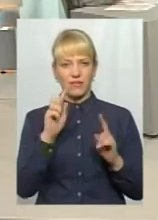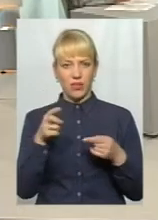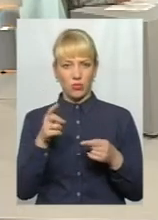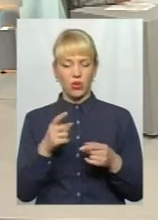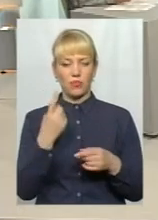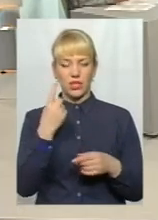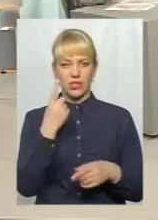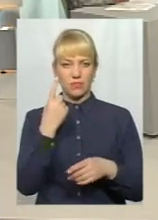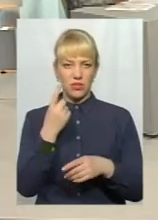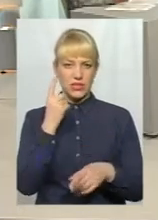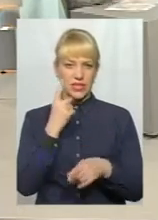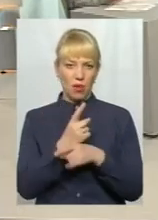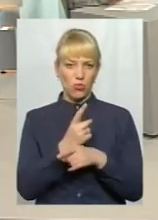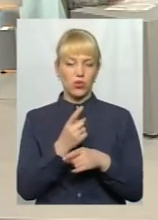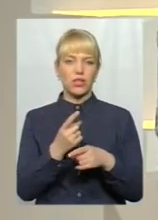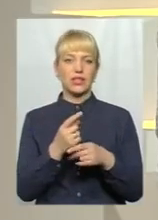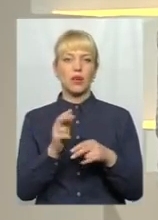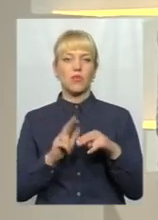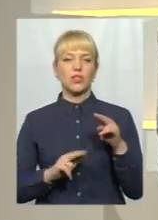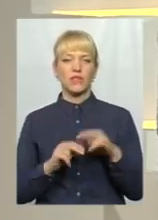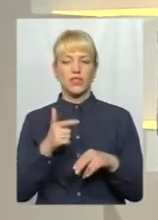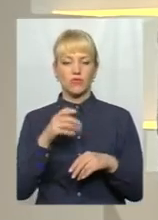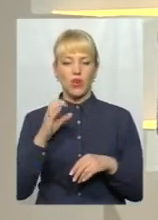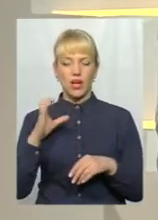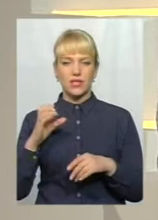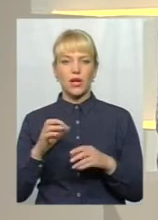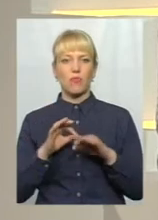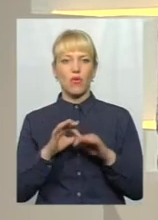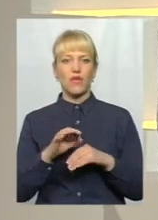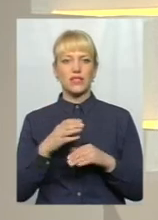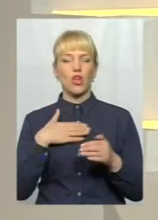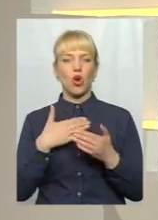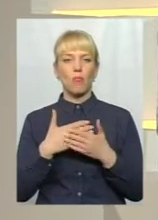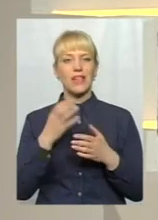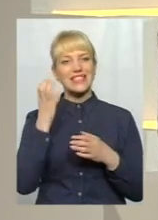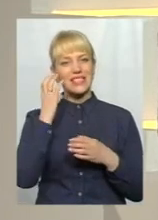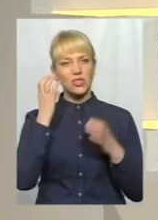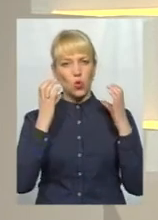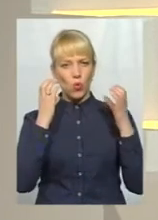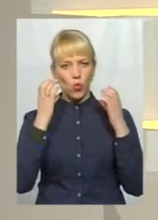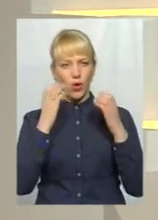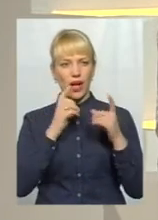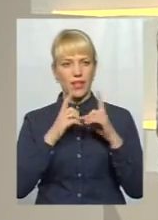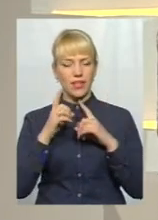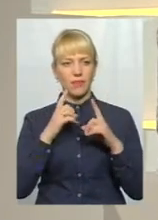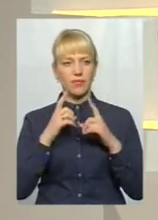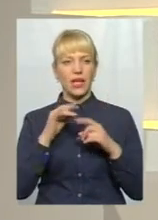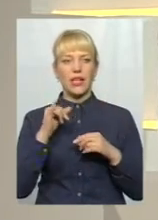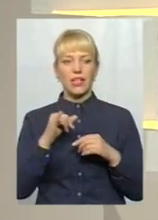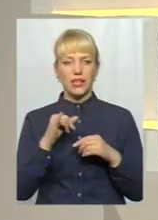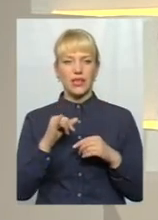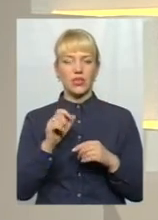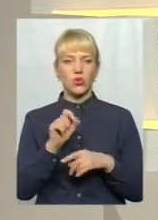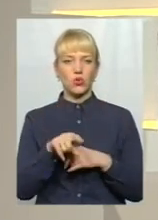Заборонити будівництво цих ГЕСів. Друге – провести відповідні громадські слухання з лучами науковців, зумії, енергетиків. Ну і